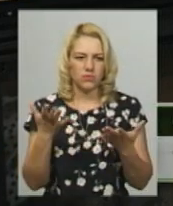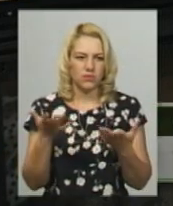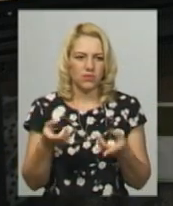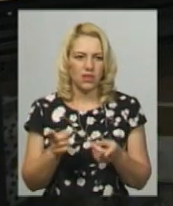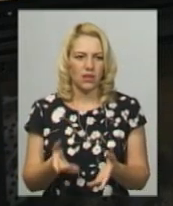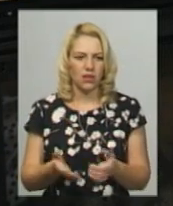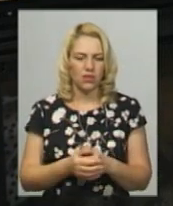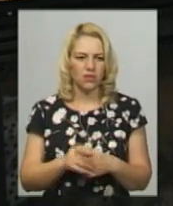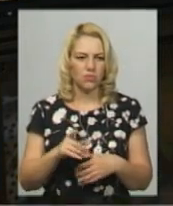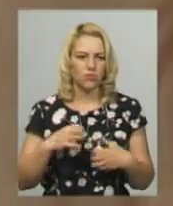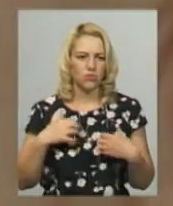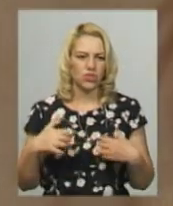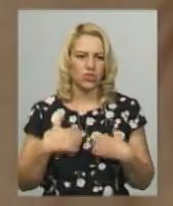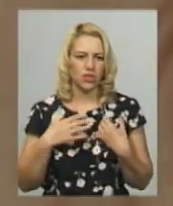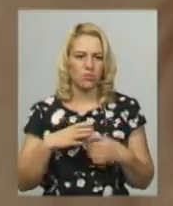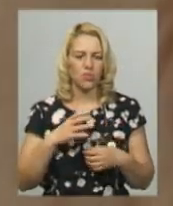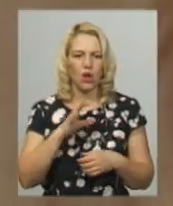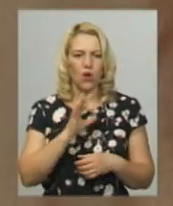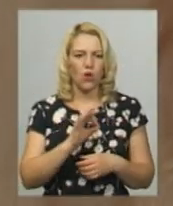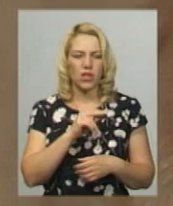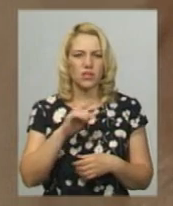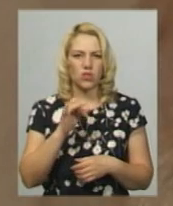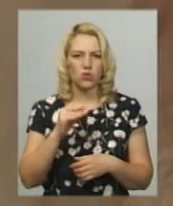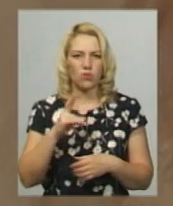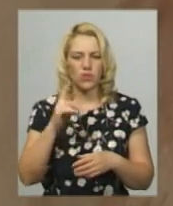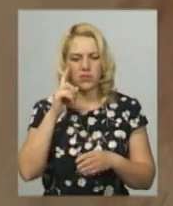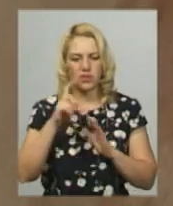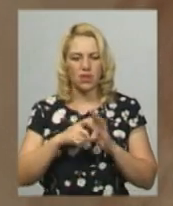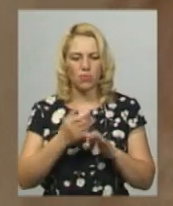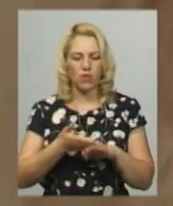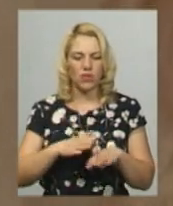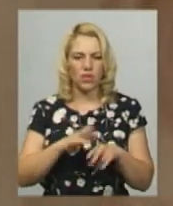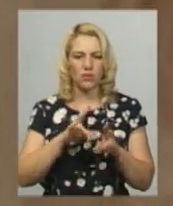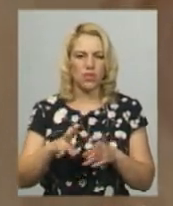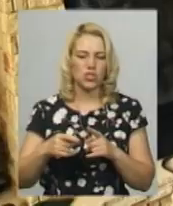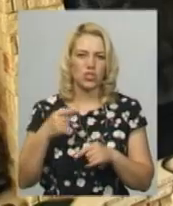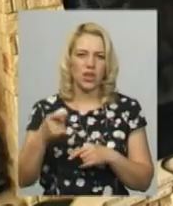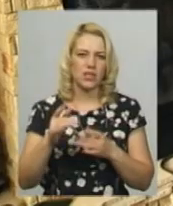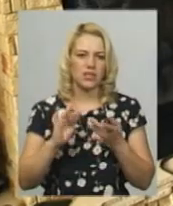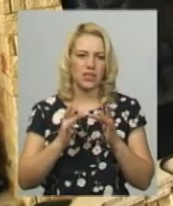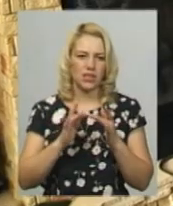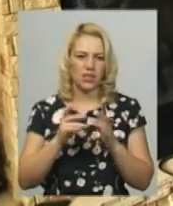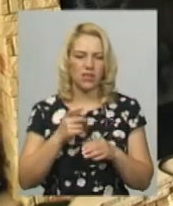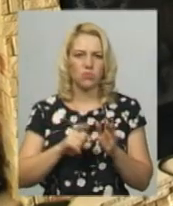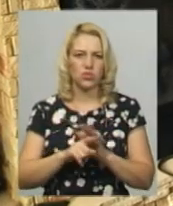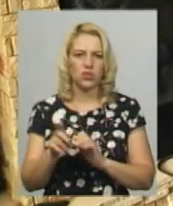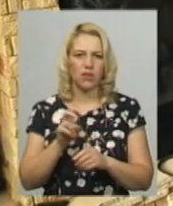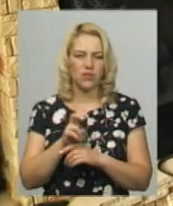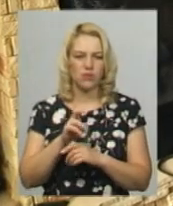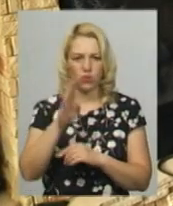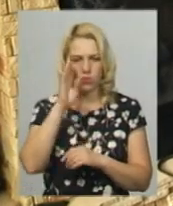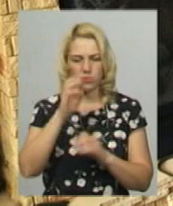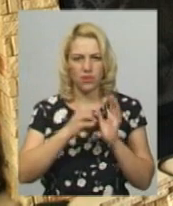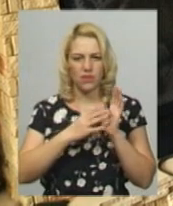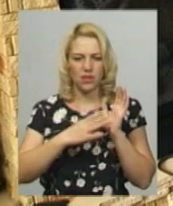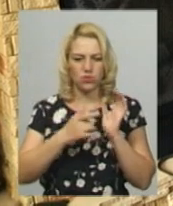було жах просто. Олександра Чорномаз дізналася про важкі травми Дениса через соціальні мережі. Почала відвідувати хлопця 19 грудня